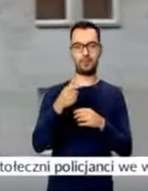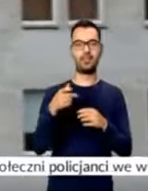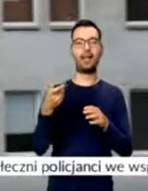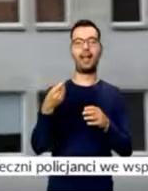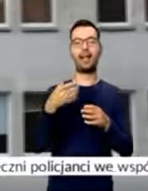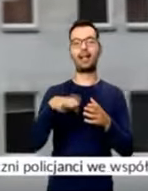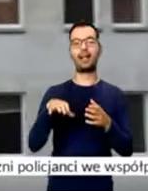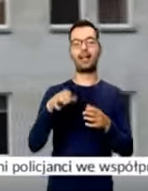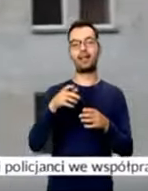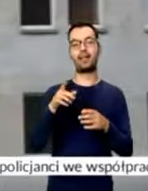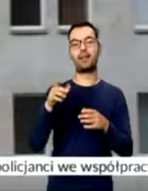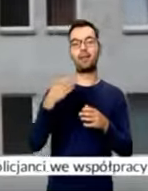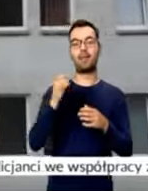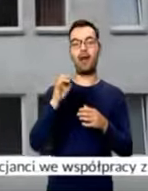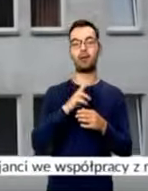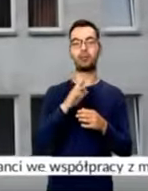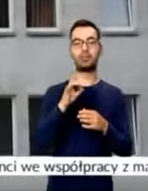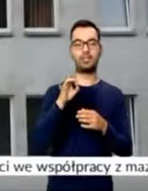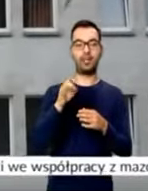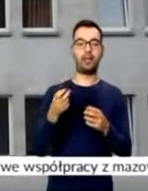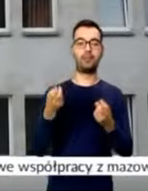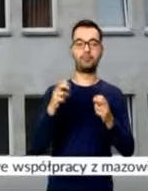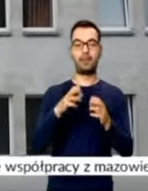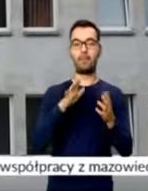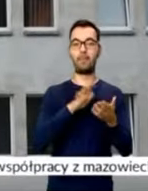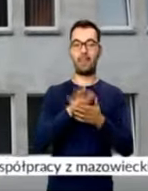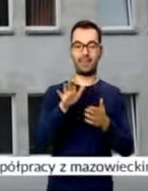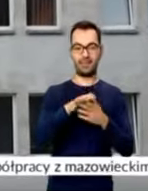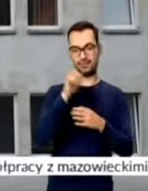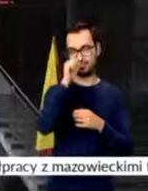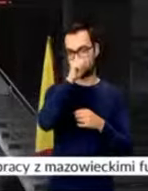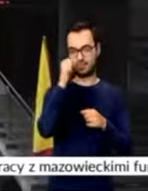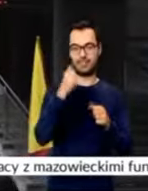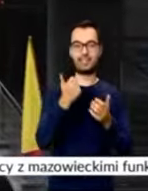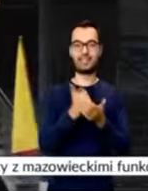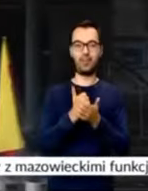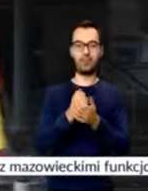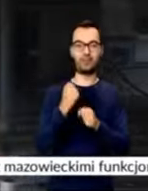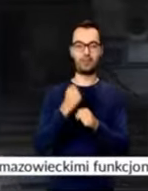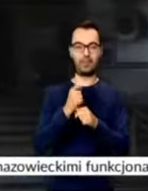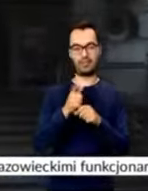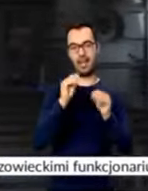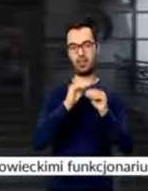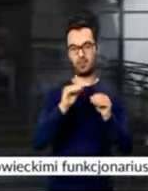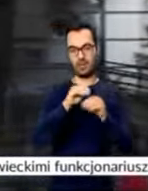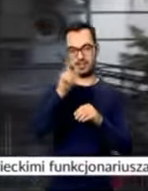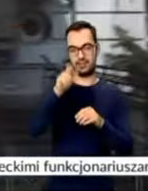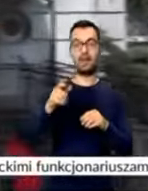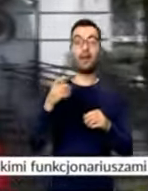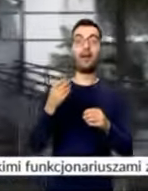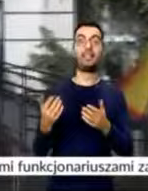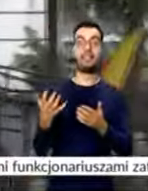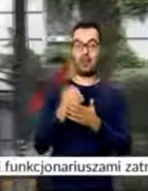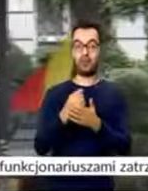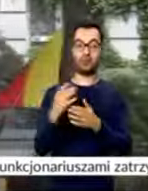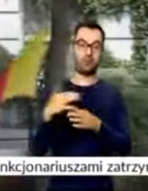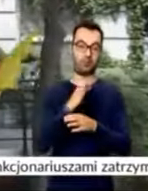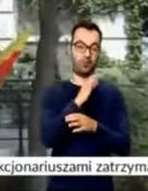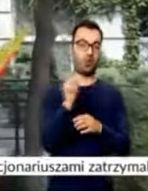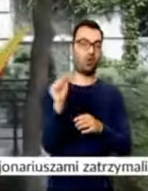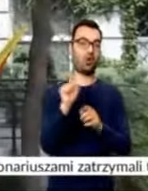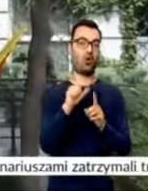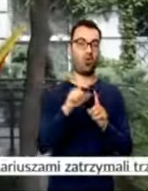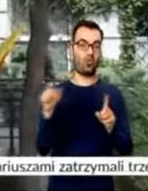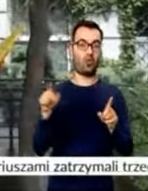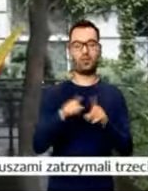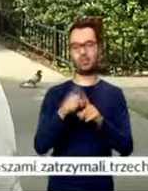kasy. Mariusz G. miał stworzyć 15 fikcyjnych stanowisk dla pracowników oświaty. Ich pensje trafiały na jego konto oraz konto